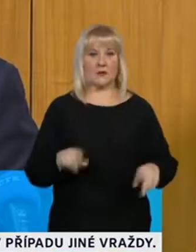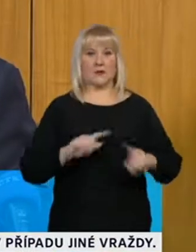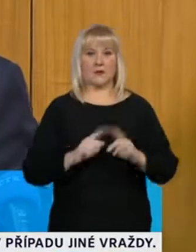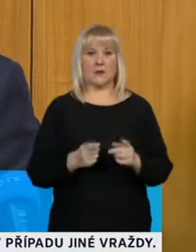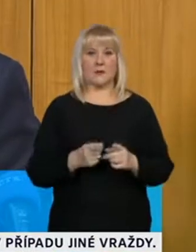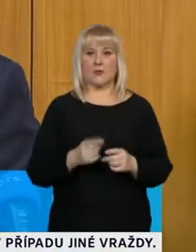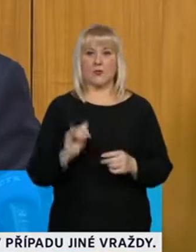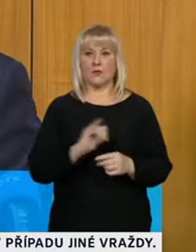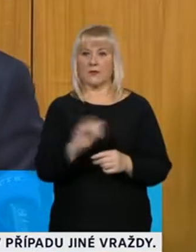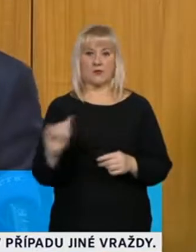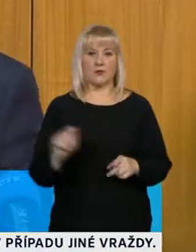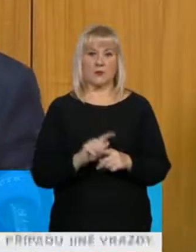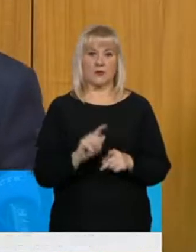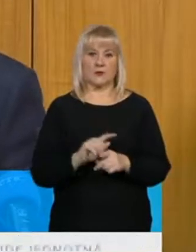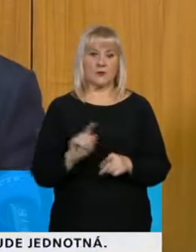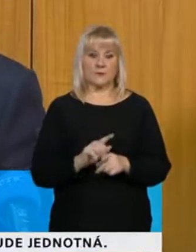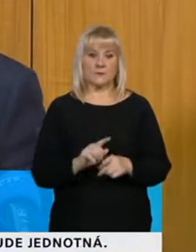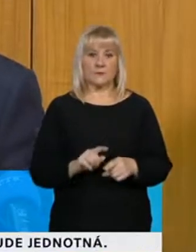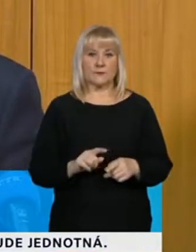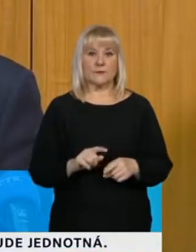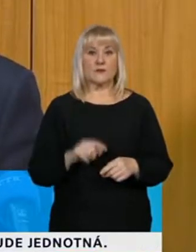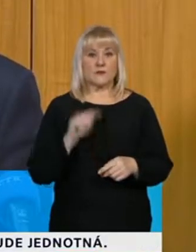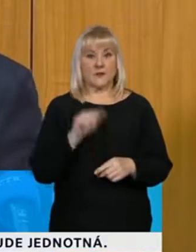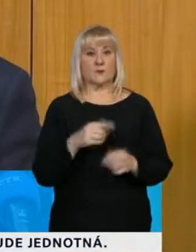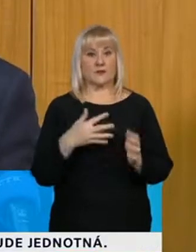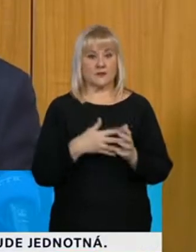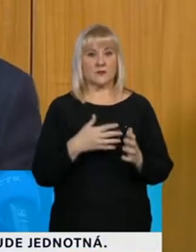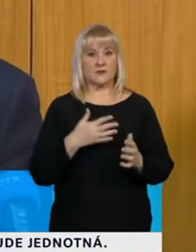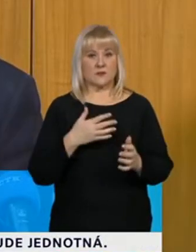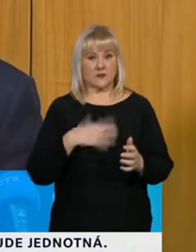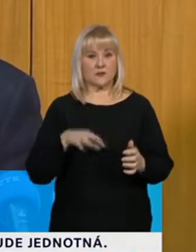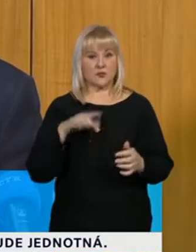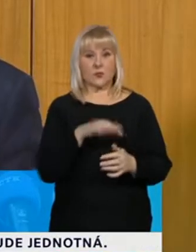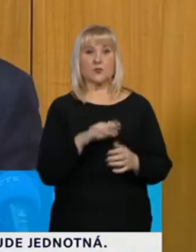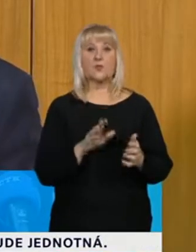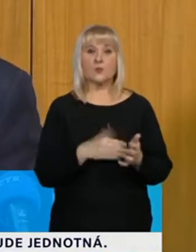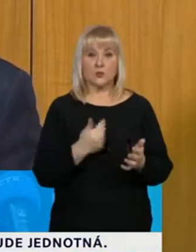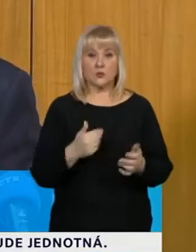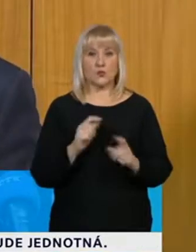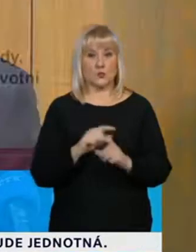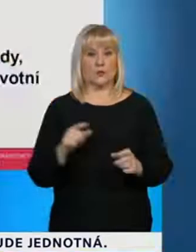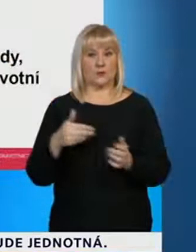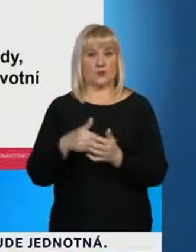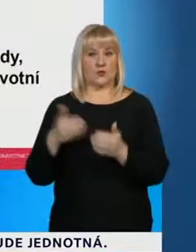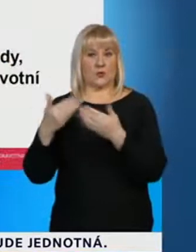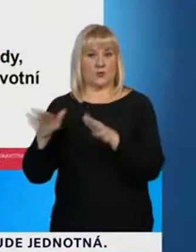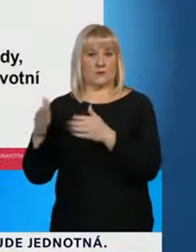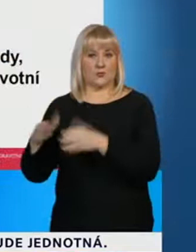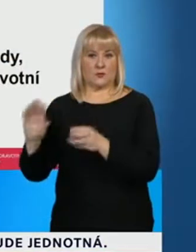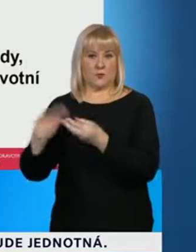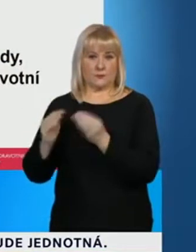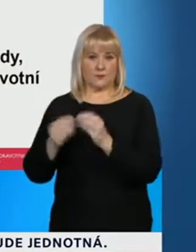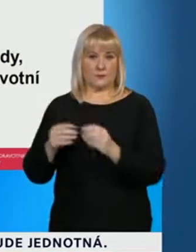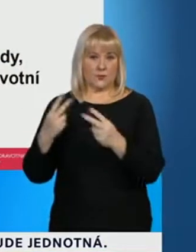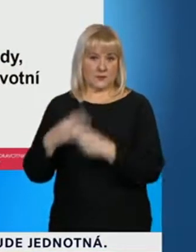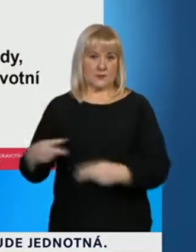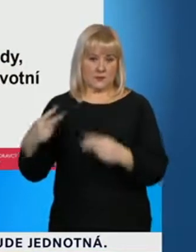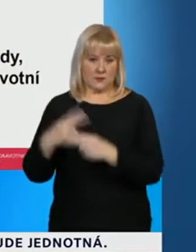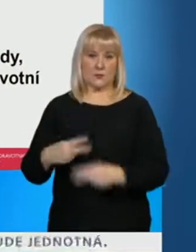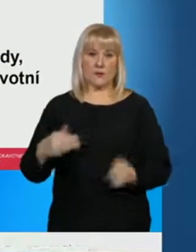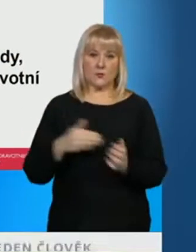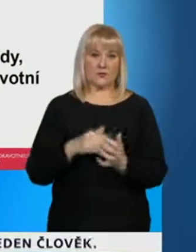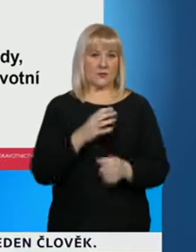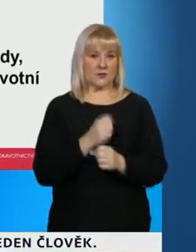jsme kdokoliv z nás, prostě proto, abychom udrželi otevřené obchody a restaurace, abychom udrželi společenský